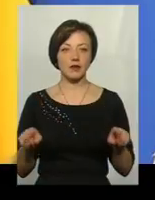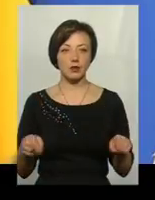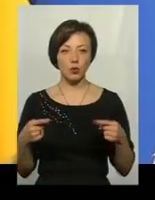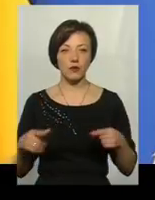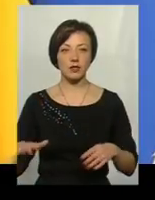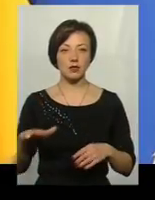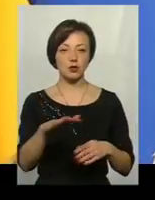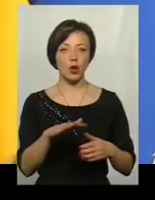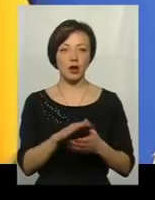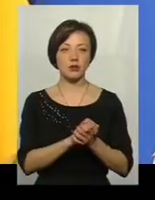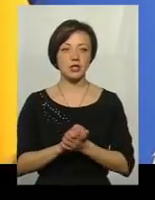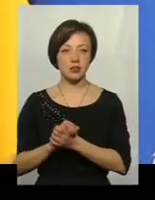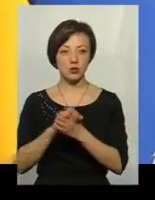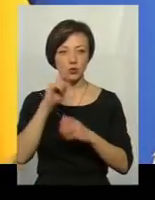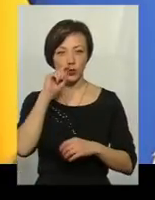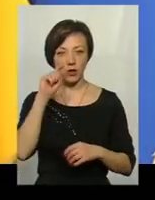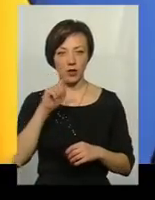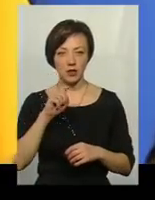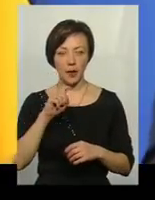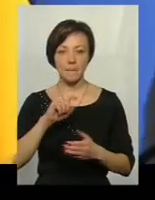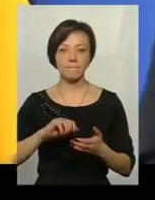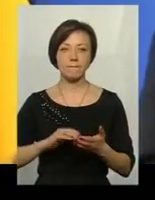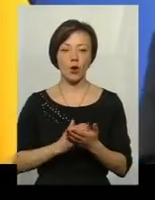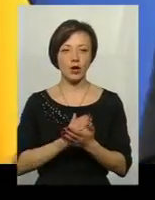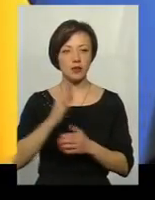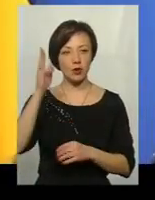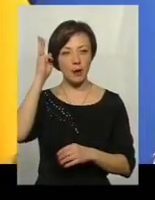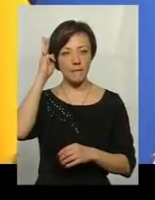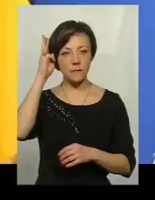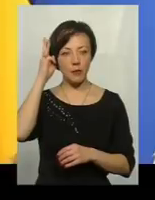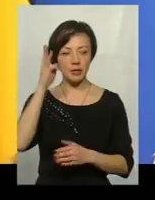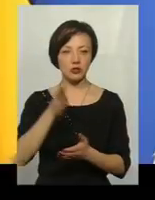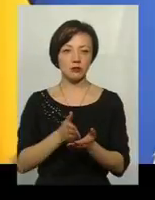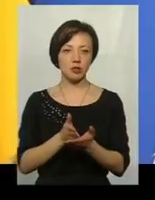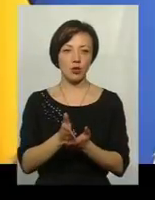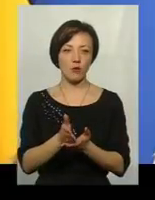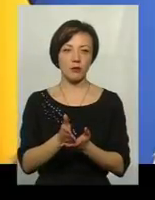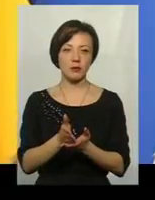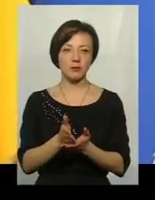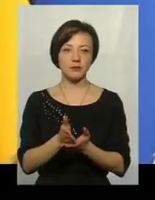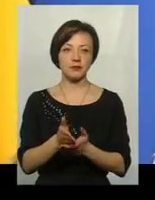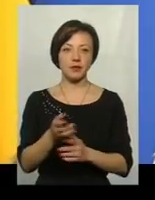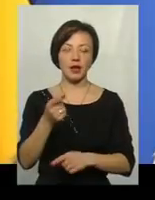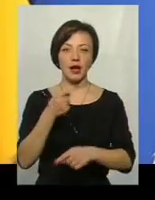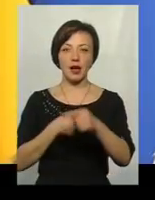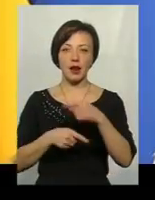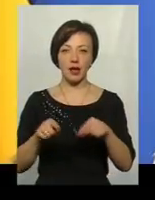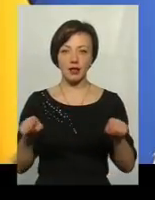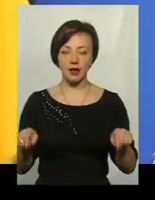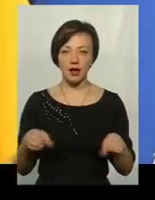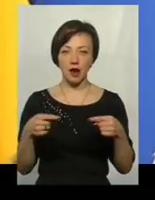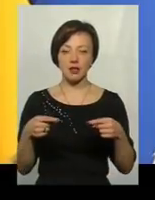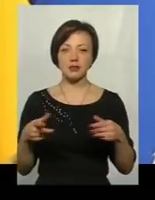територіальної цілісності України, політико-дипломатичним шляхом. Реінтеграція неконтрольованих